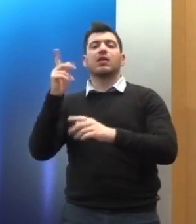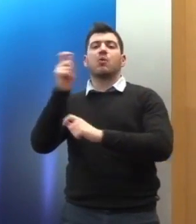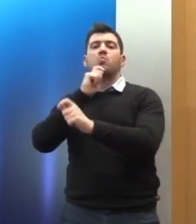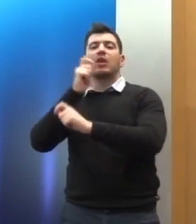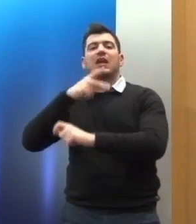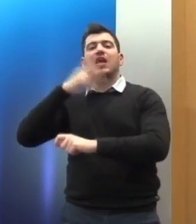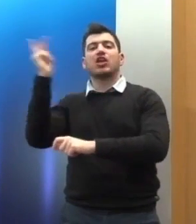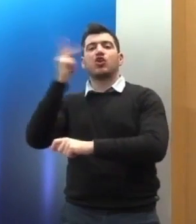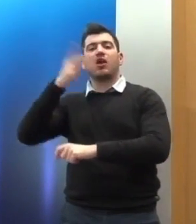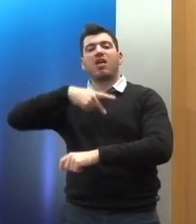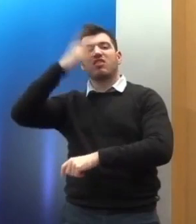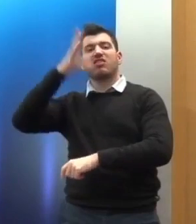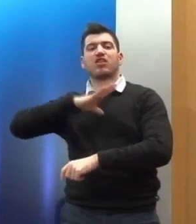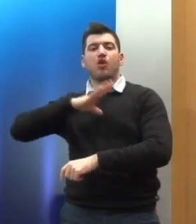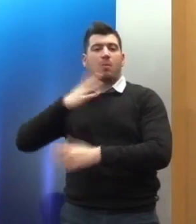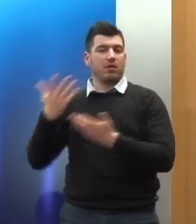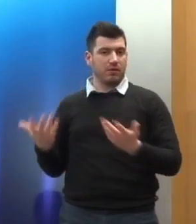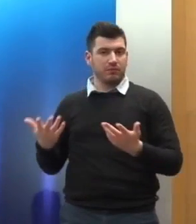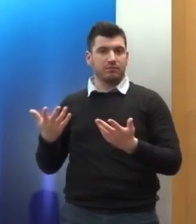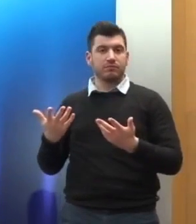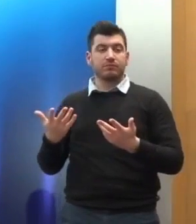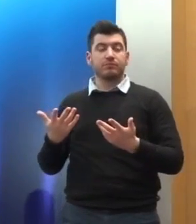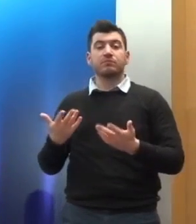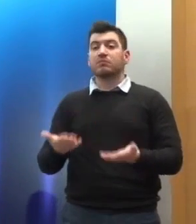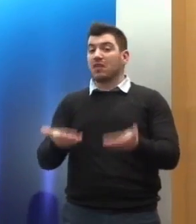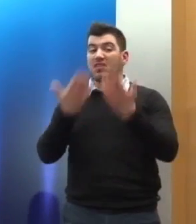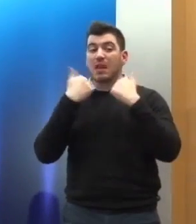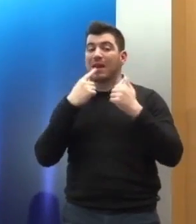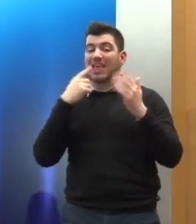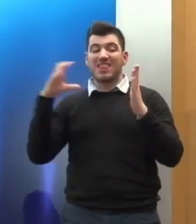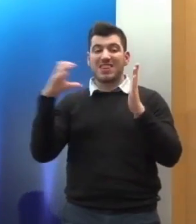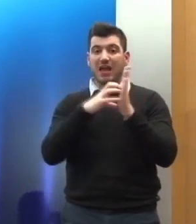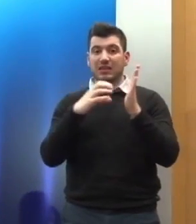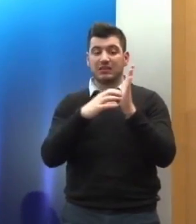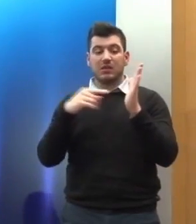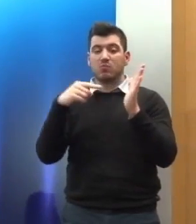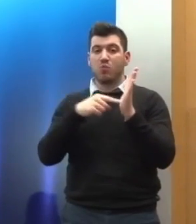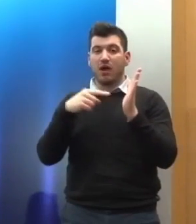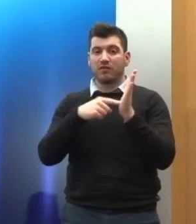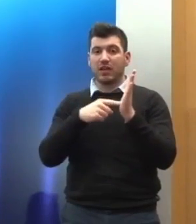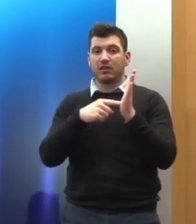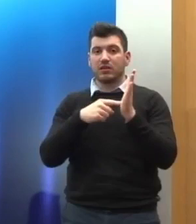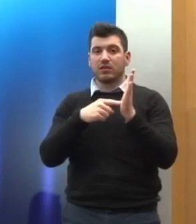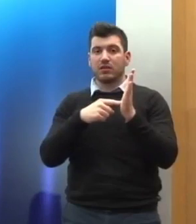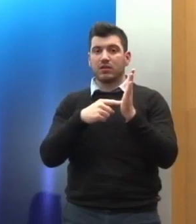υπάρχει καμία διάκραση που να βασίζεται στο Σύνταγμα που να καθιερώνει διαφορετικού κύρους